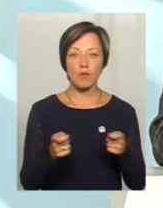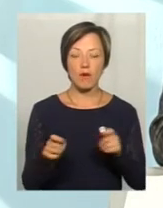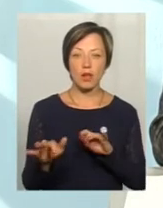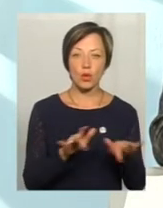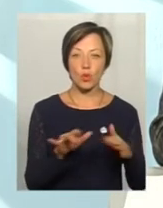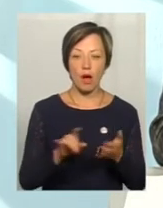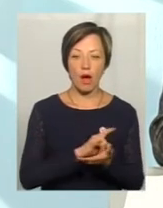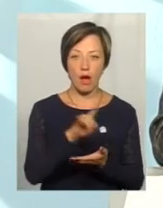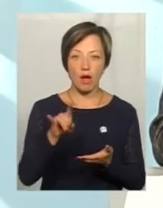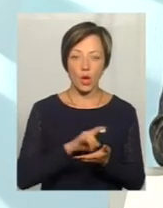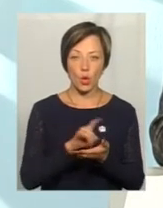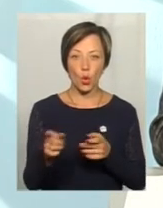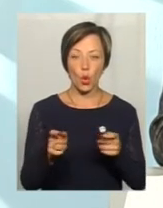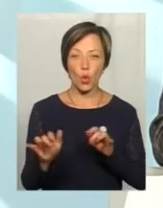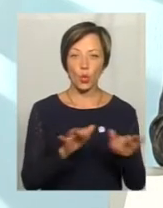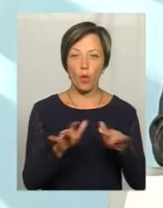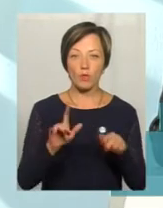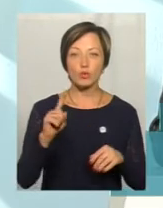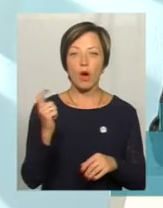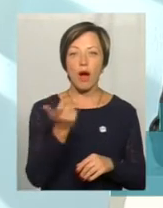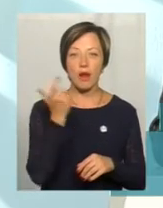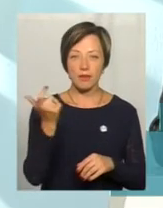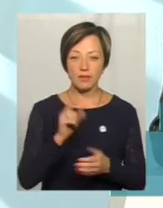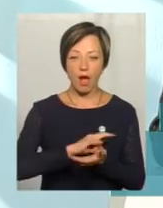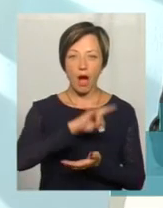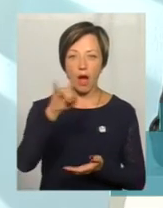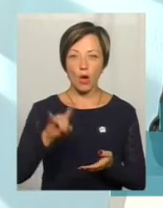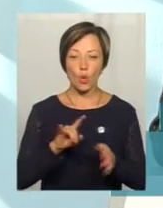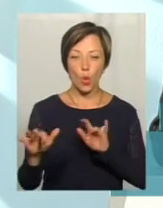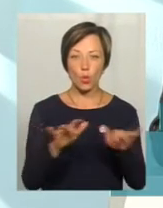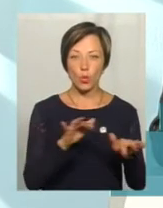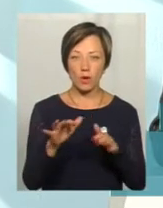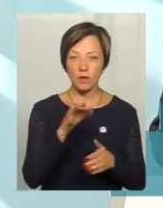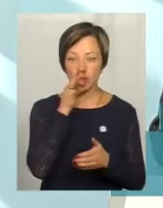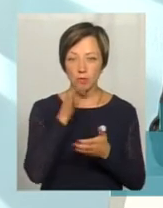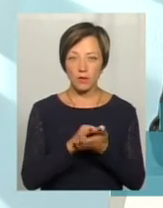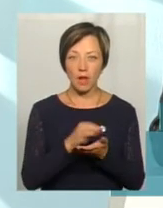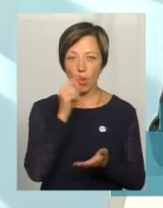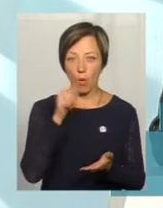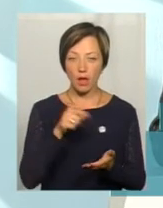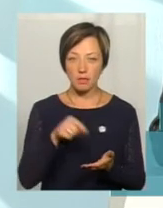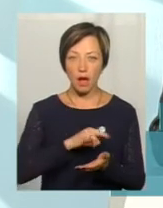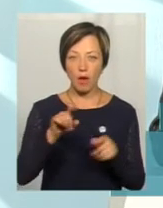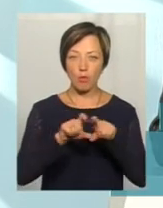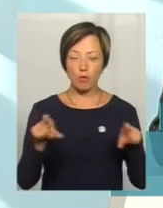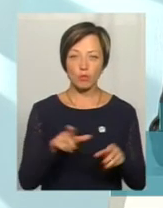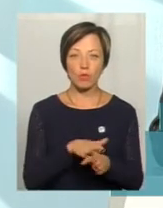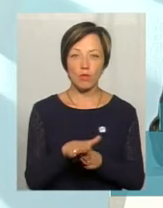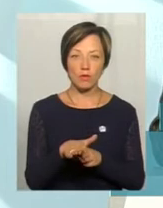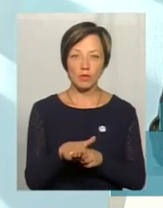аерорухом. Тому що Харківський аерорух, який відповідав за Луганський аеропорт, повністю